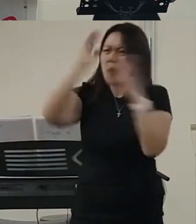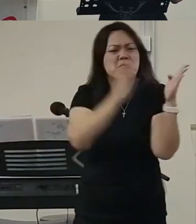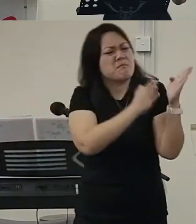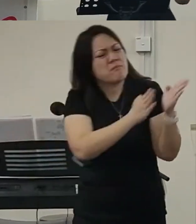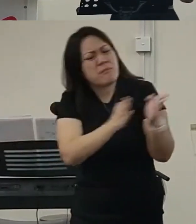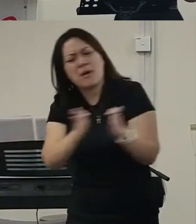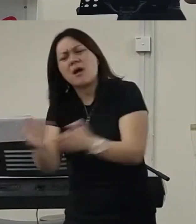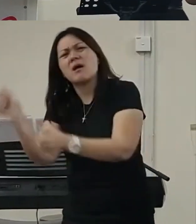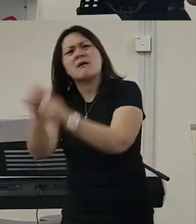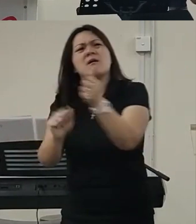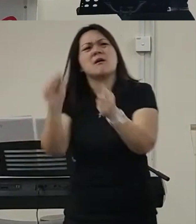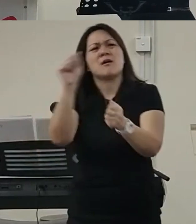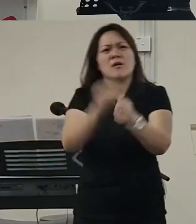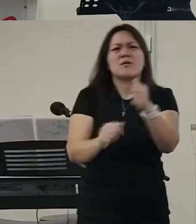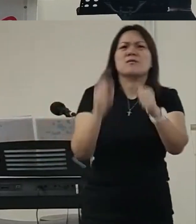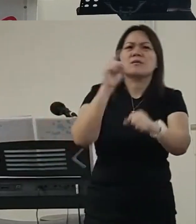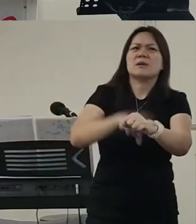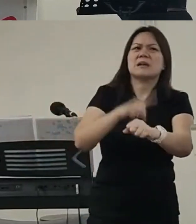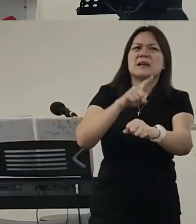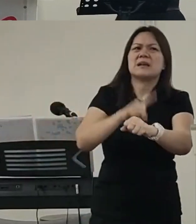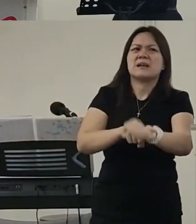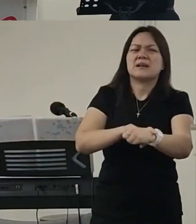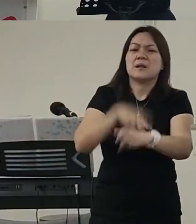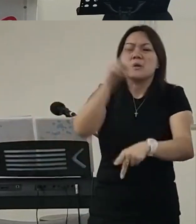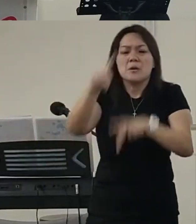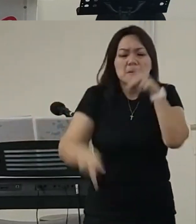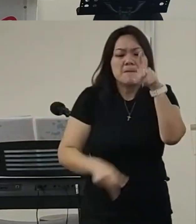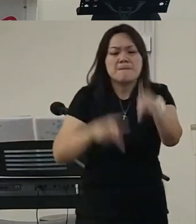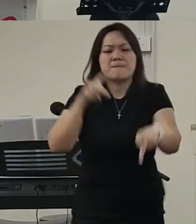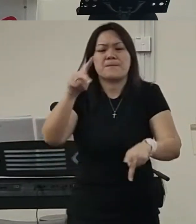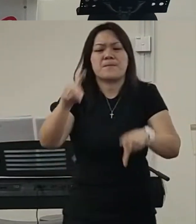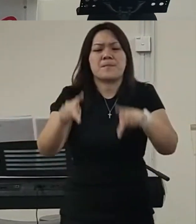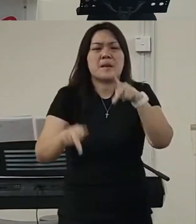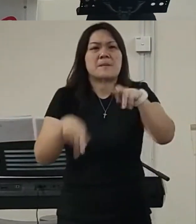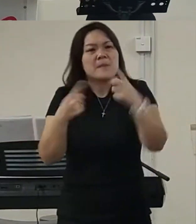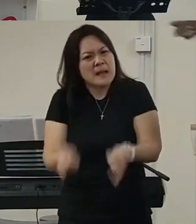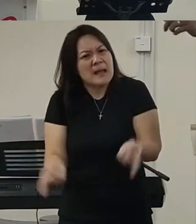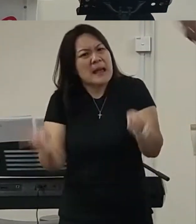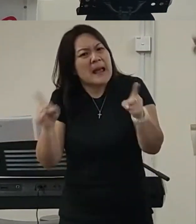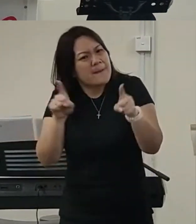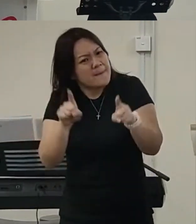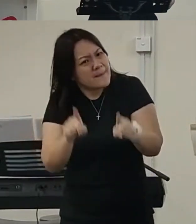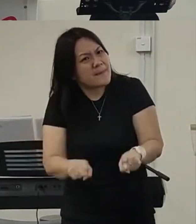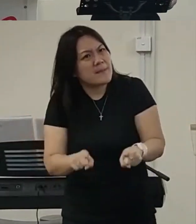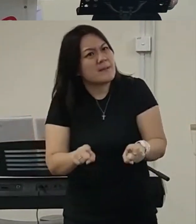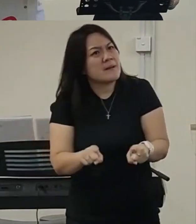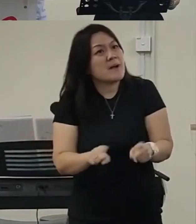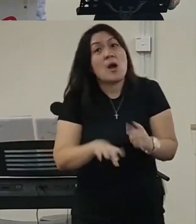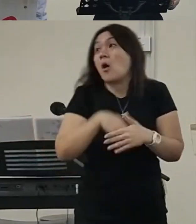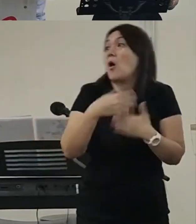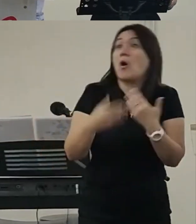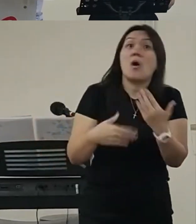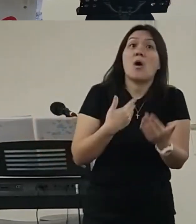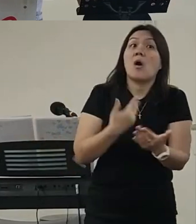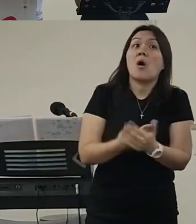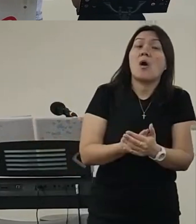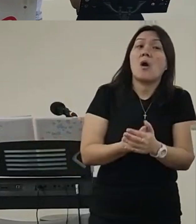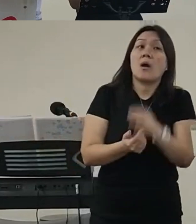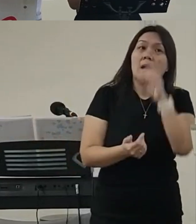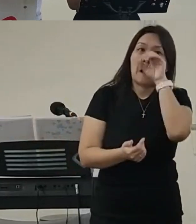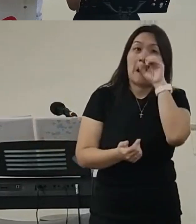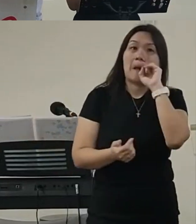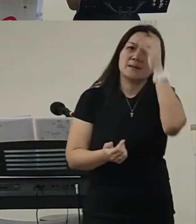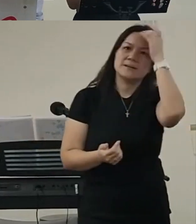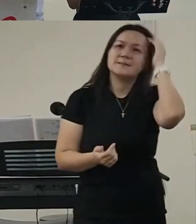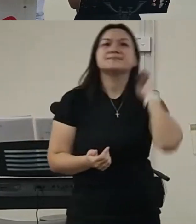但是呢是我们的上帝呢是安排了这样子的一件事情每一个呢都恰恰好Dr. Dylan didn't know that God gave me the Elijah scripture